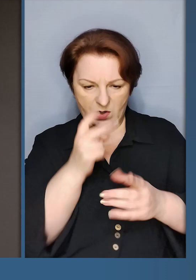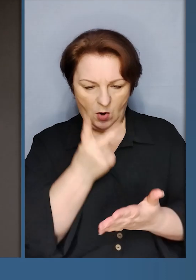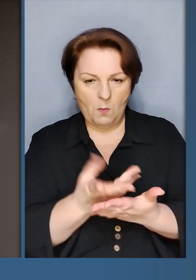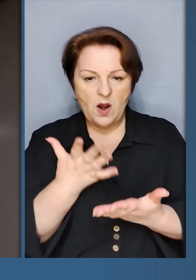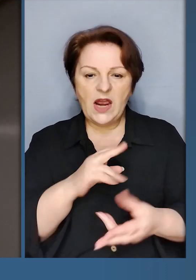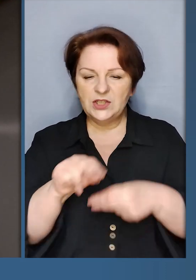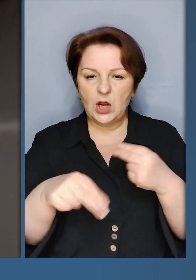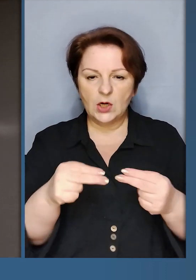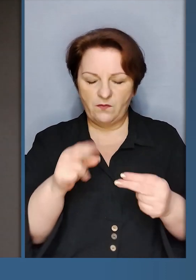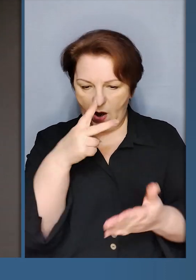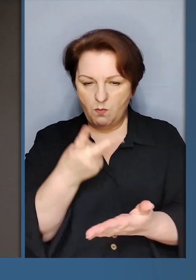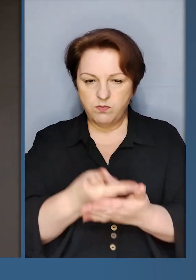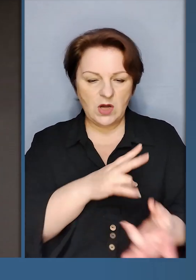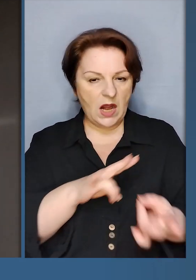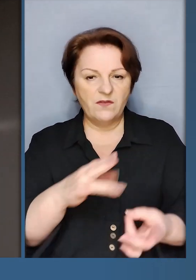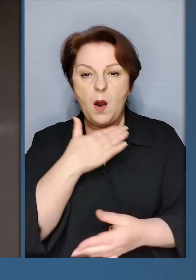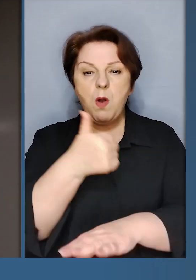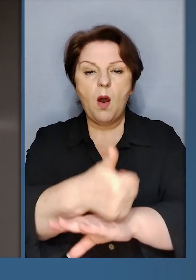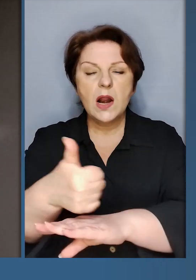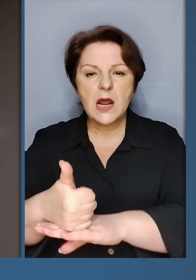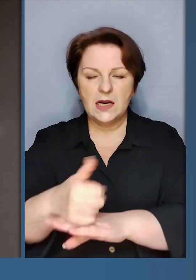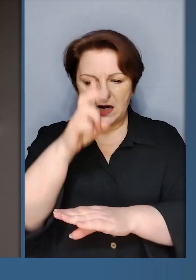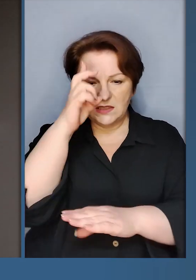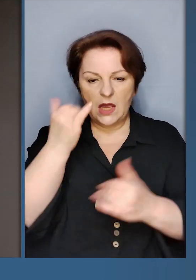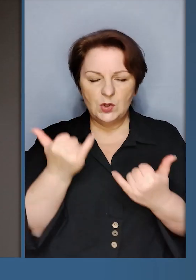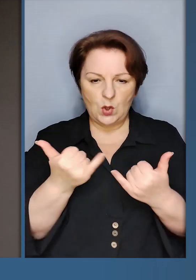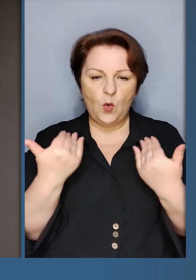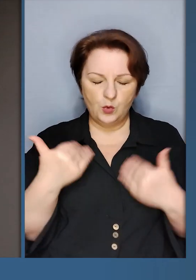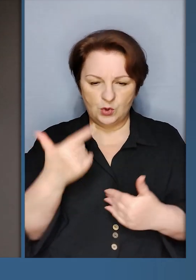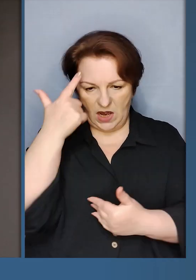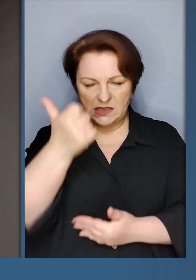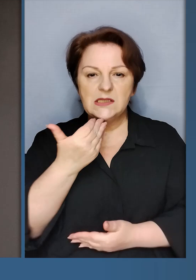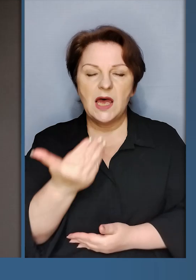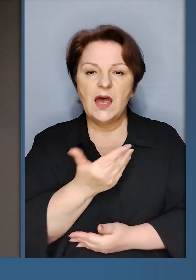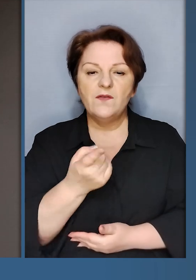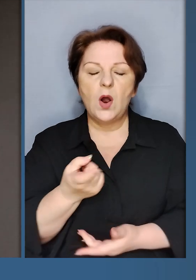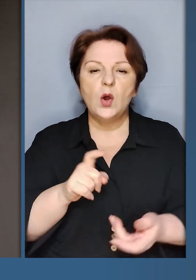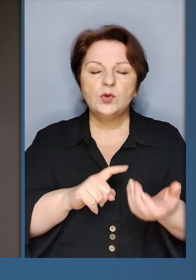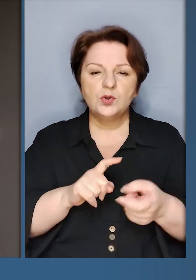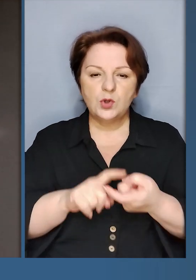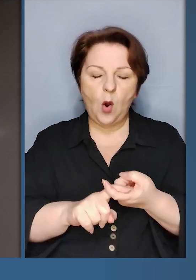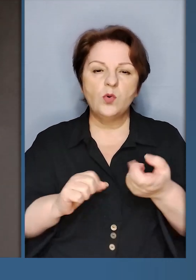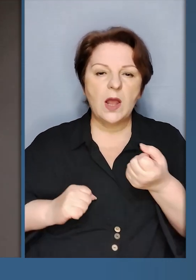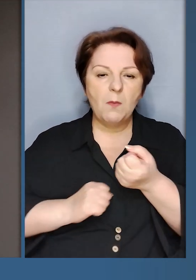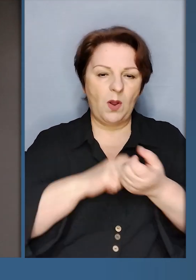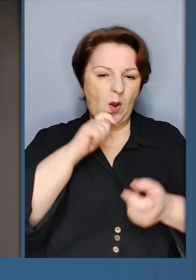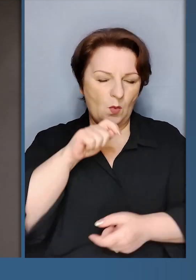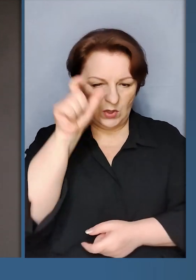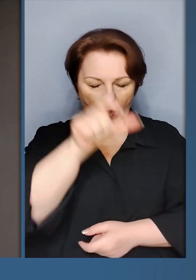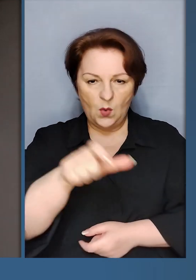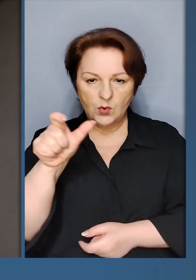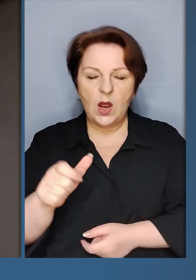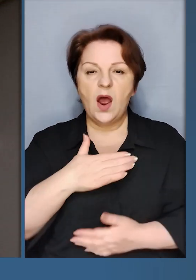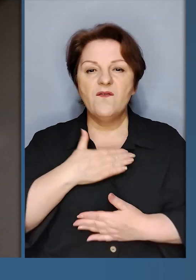відреагував на цей черговий прояв терору. Багато лідерів сьогодні вже заявили щодо підтримки України і